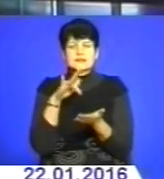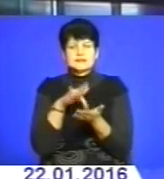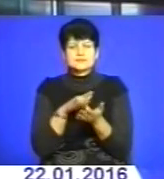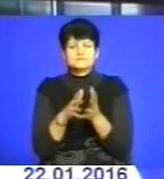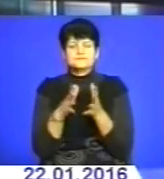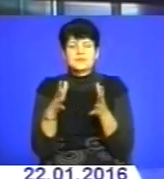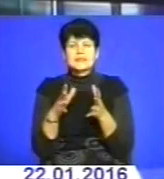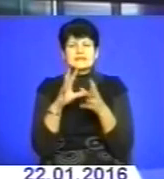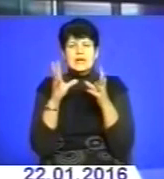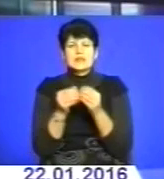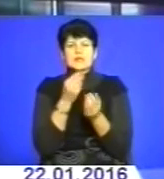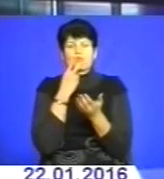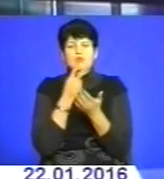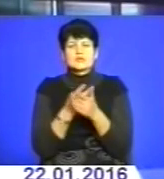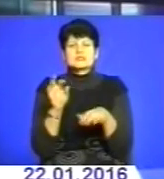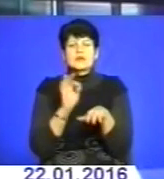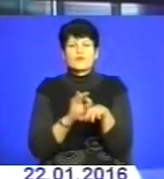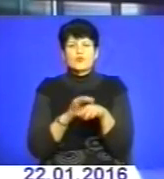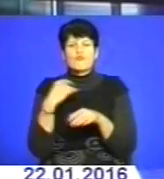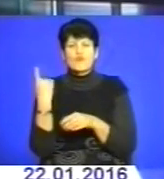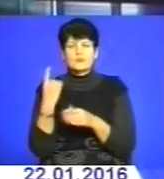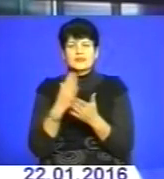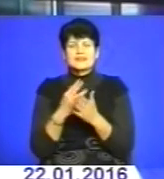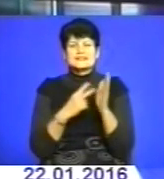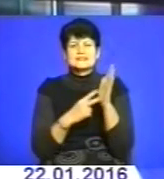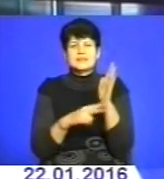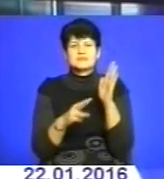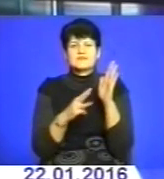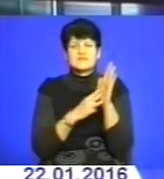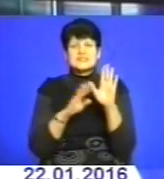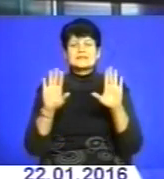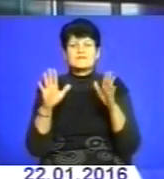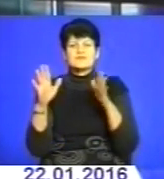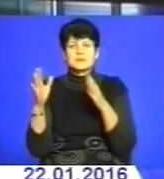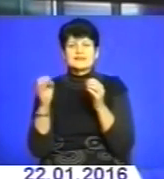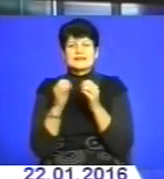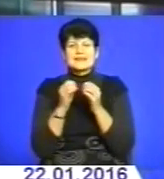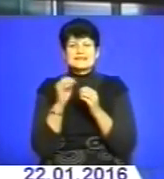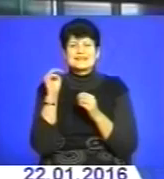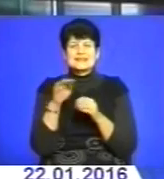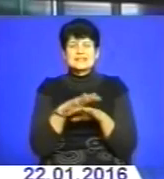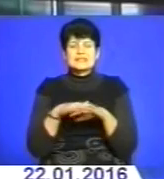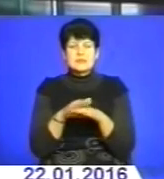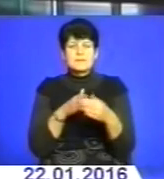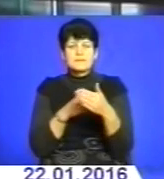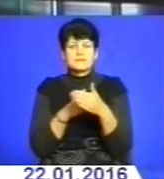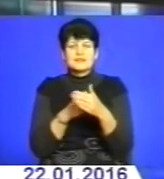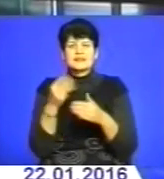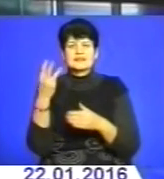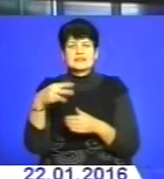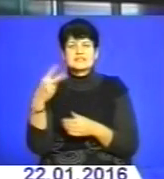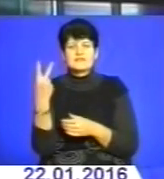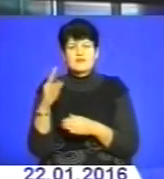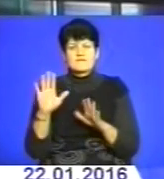Загальний показник захворюваності по області становить 78 випадків на 10 тисяч населення, при епідпорозі – 32